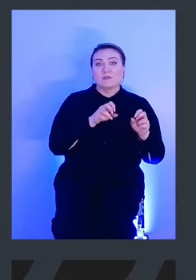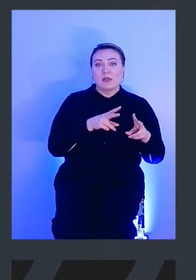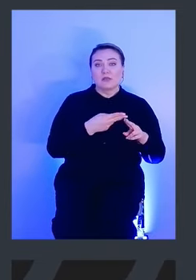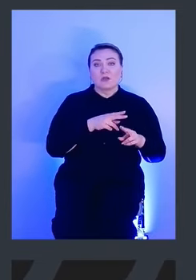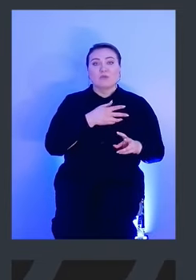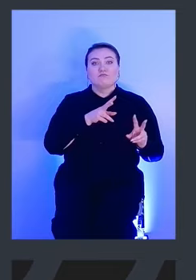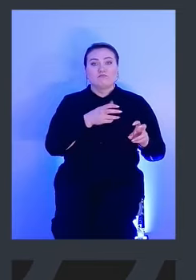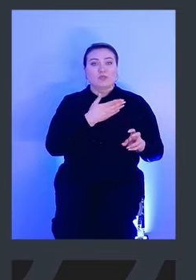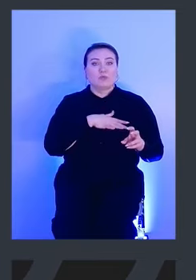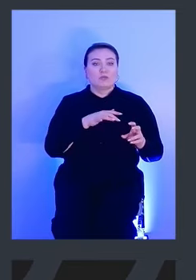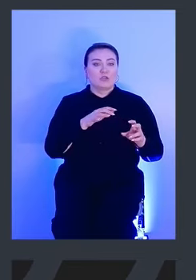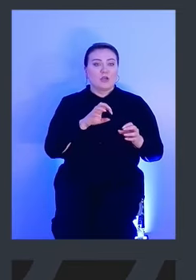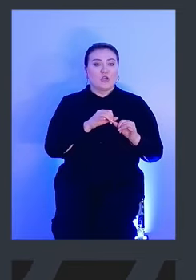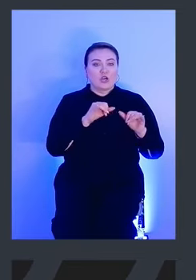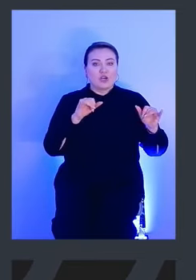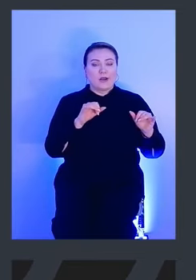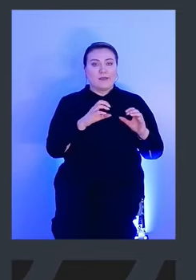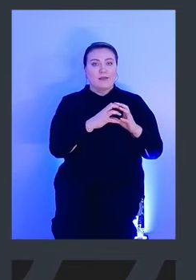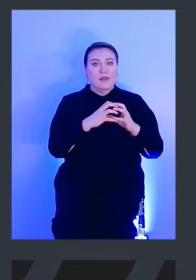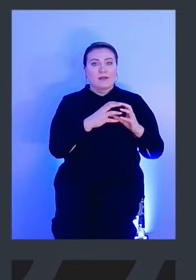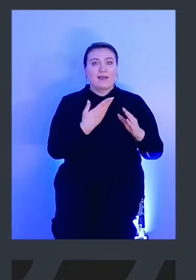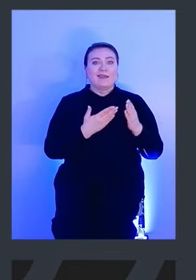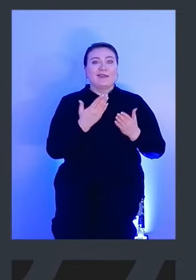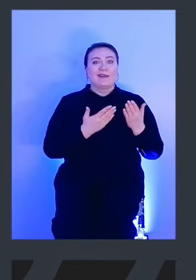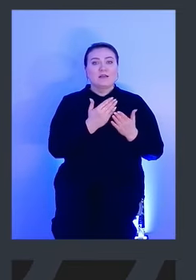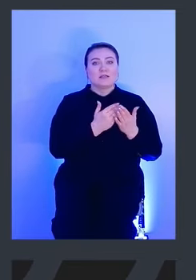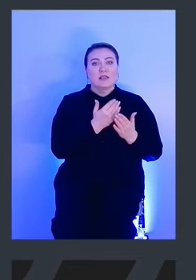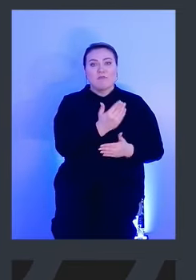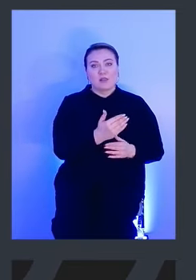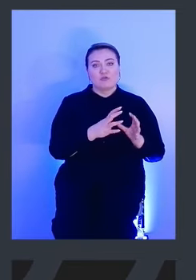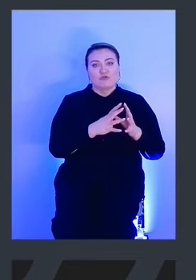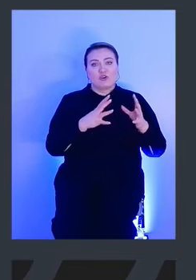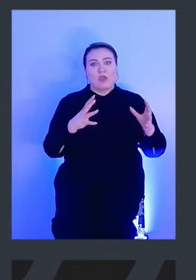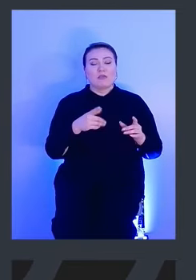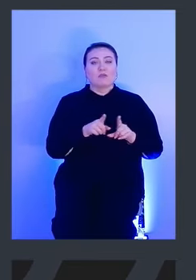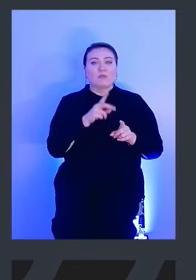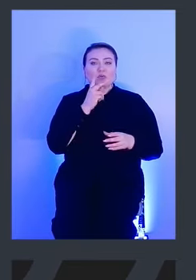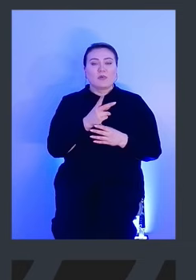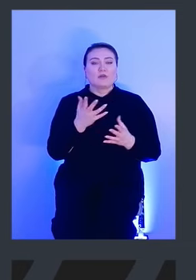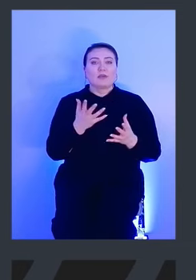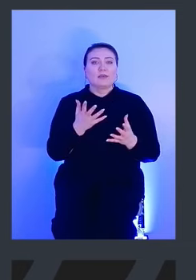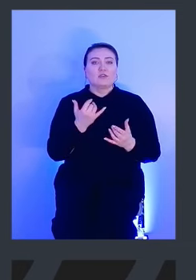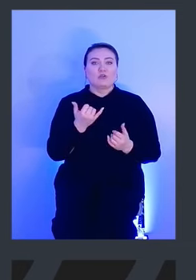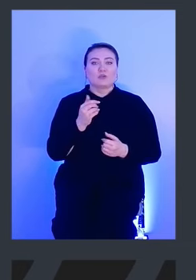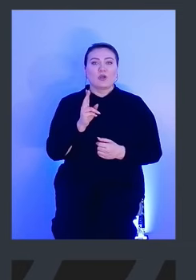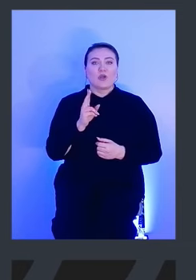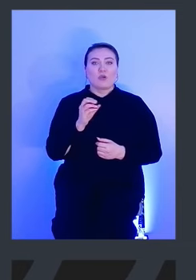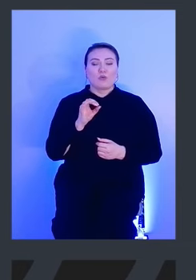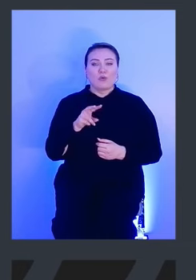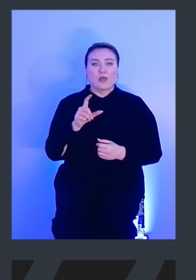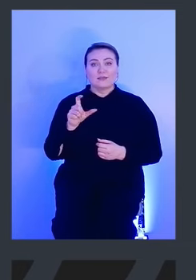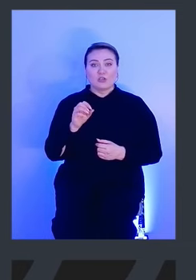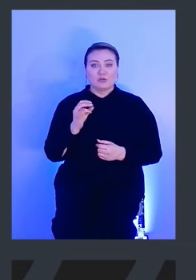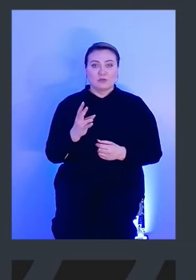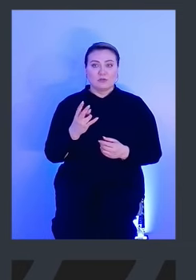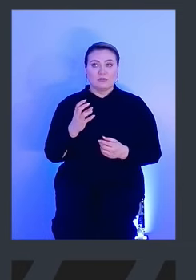которое использует расширение ядра, либо системное расширение, тоже можно смотреть, а какие сейчас kernel extensions, ну,